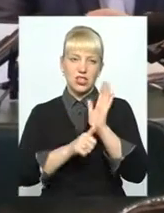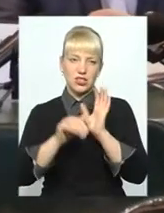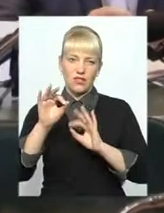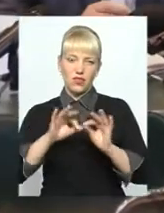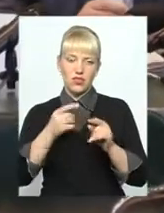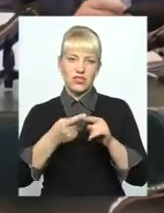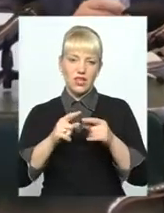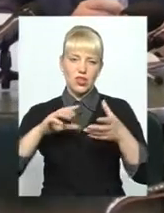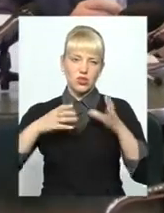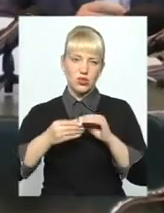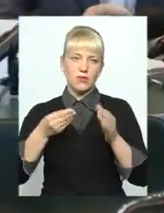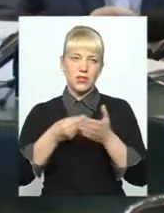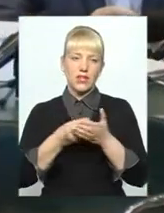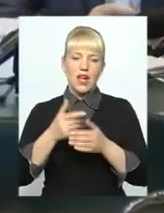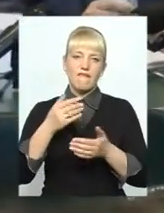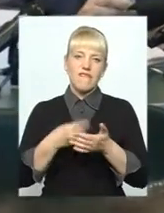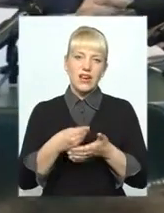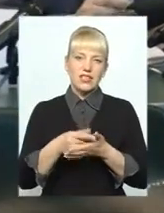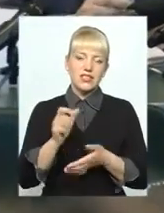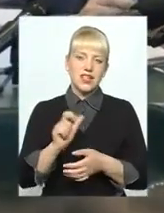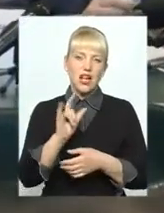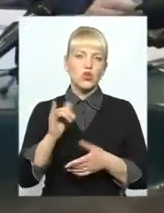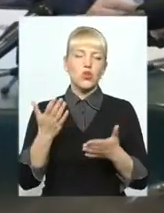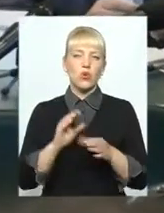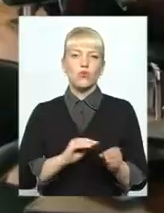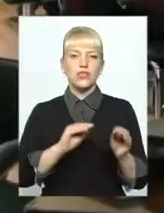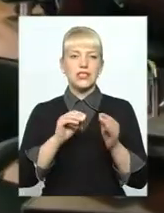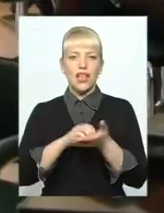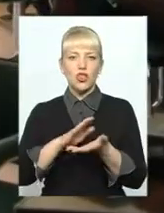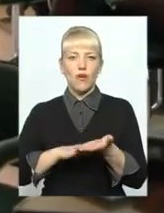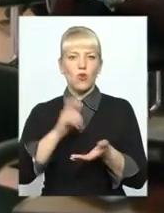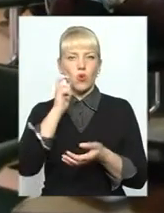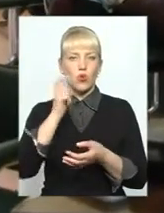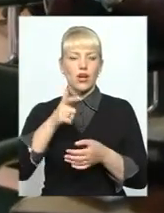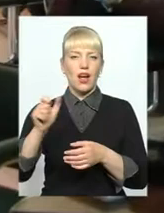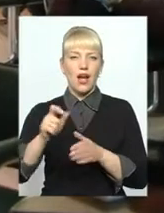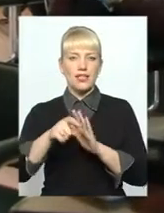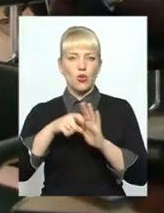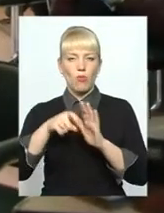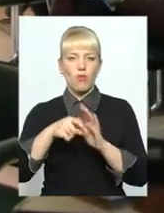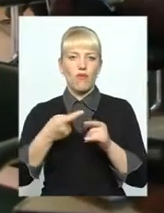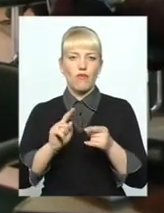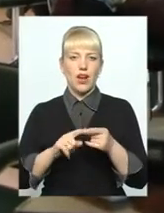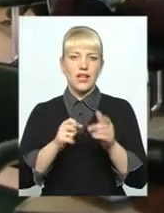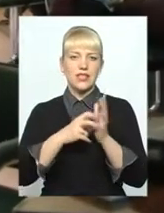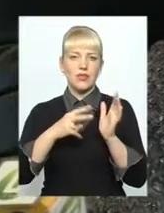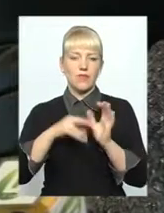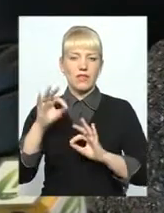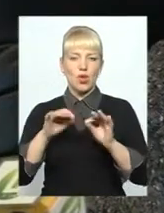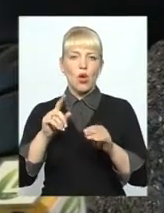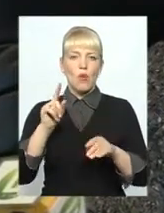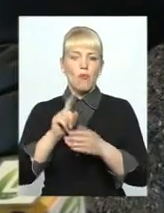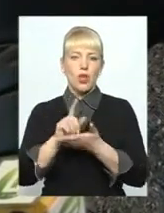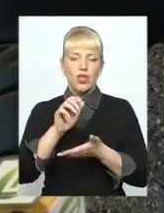цієї суми складає вартість газу, яку встановлює Укргазвидобування. 17% – податок на додану вартість. 10%